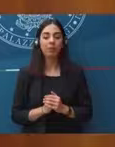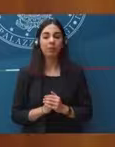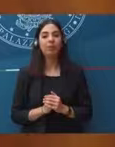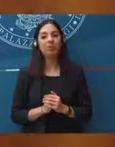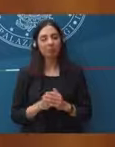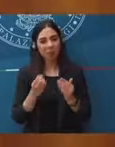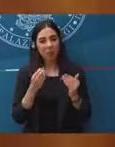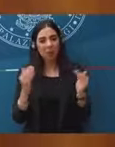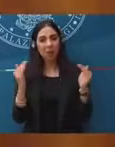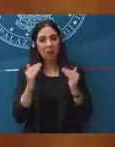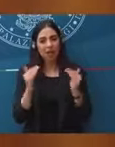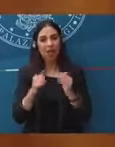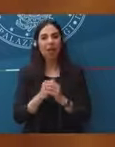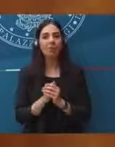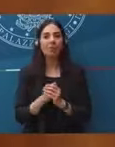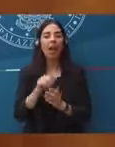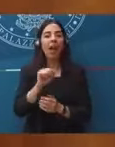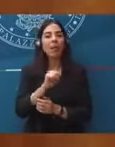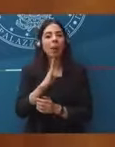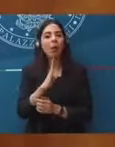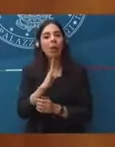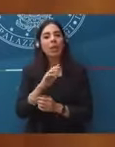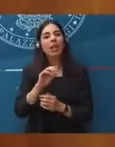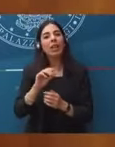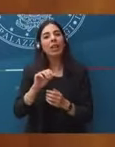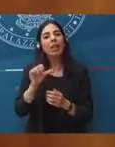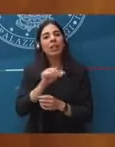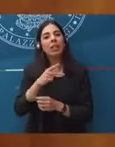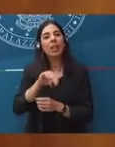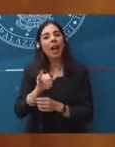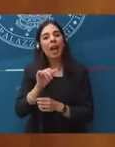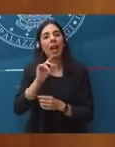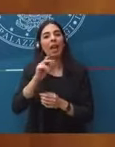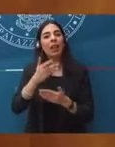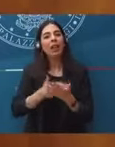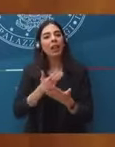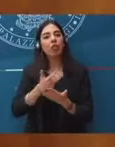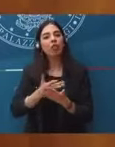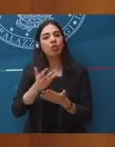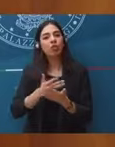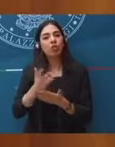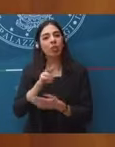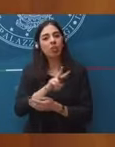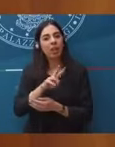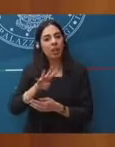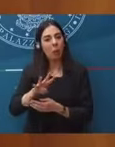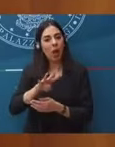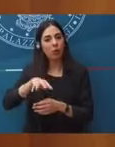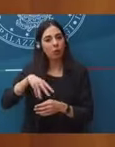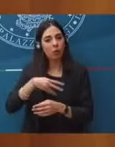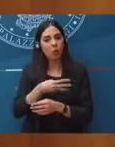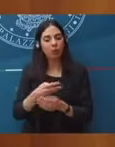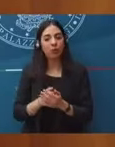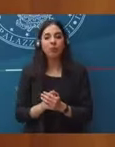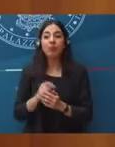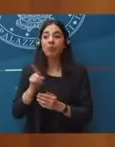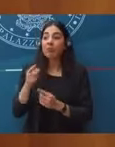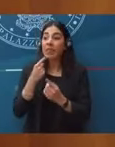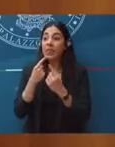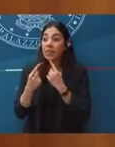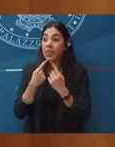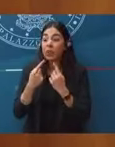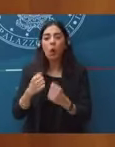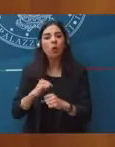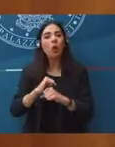Buonasera, Andrea Bonini, Schettigio 24. Nel suo discorso per la fiducia al Parlamento si era soffermato